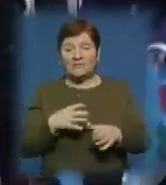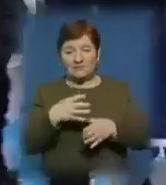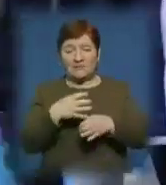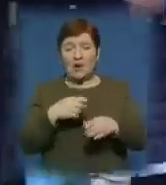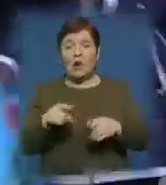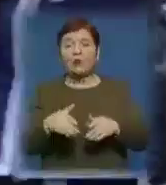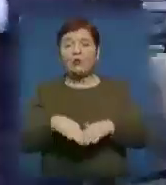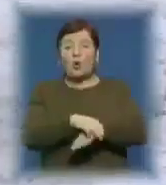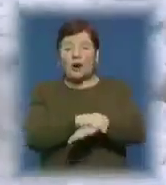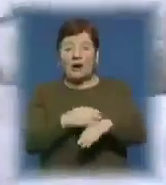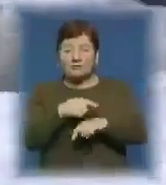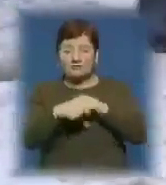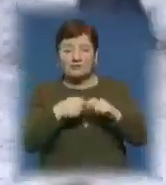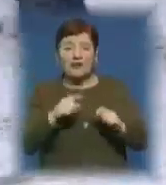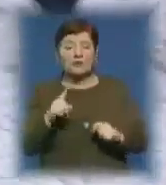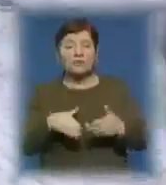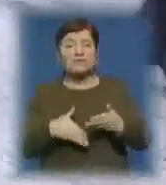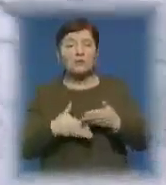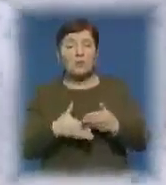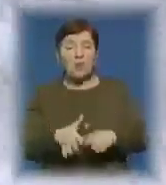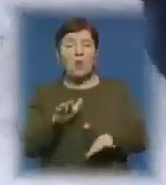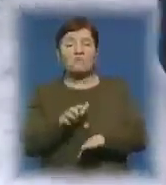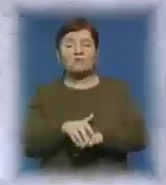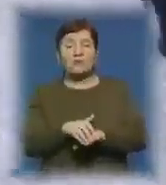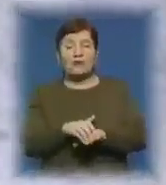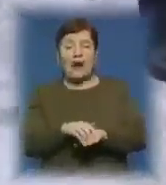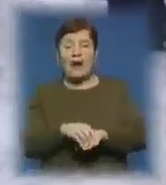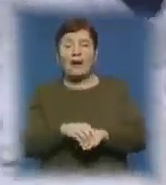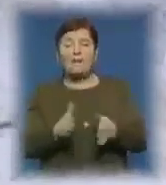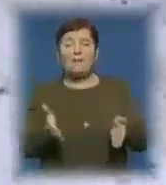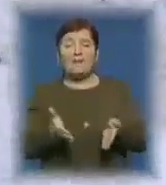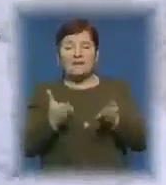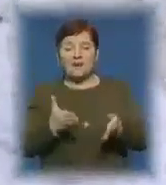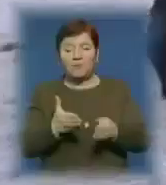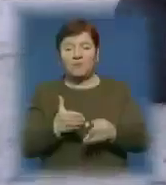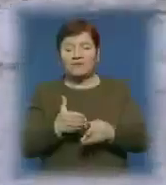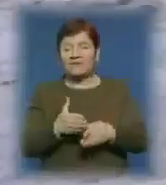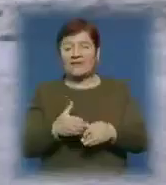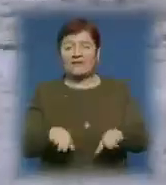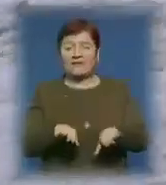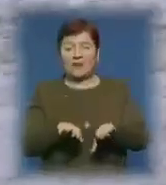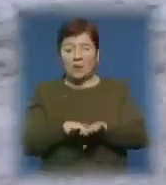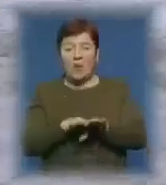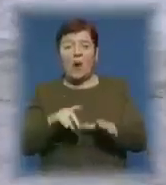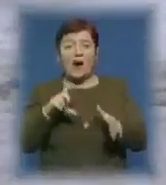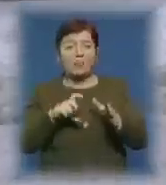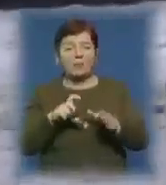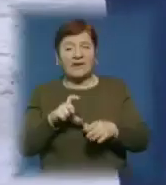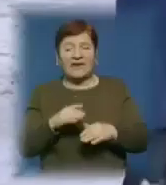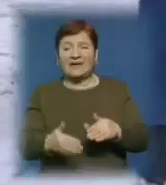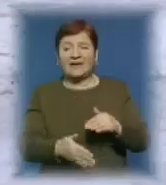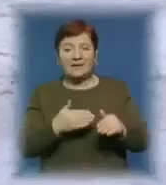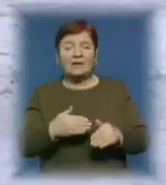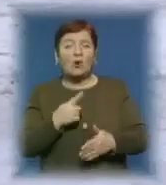разі підвертання ноги ще за допомогою взуття підтримувати зв'язочки і так далі. Тепер ні каблуки, ні підбори